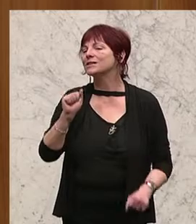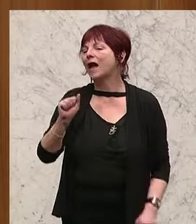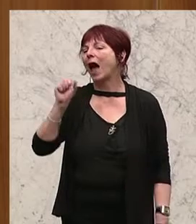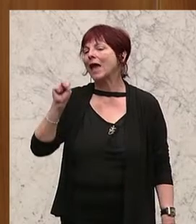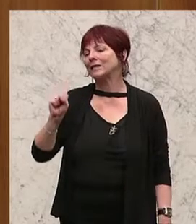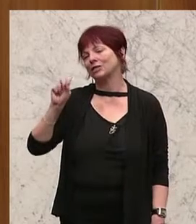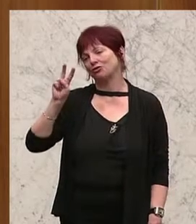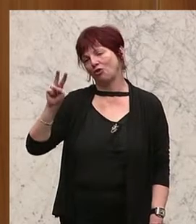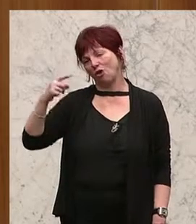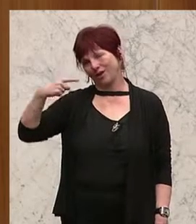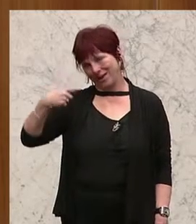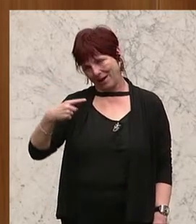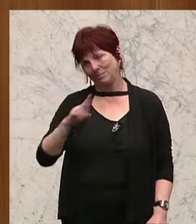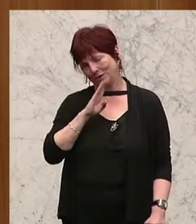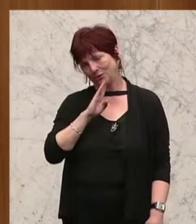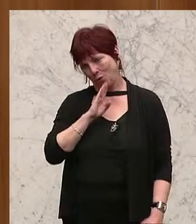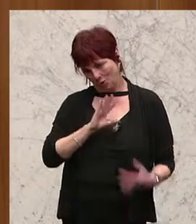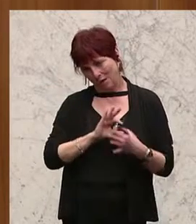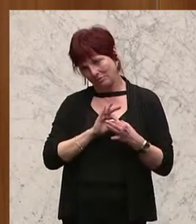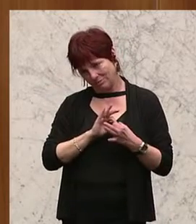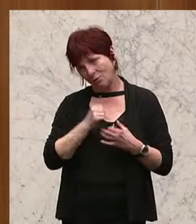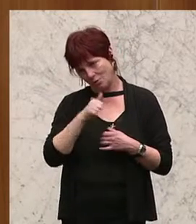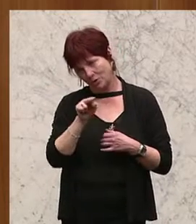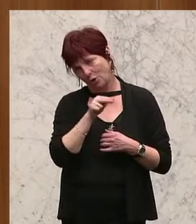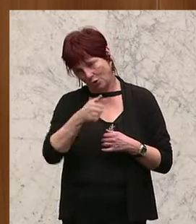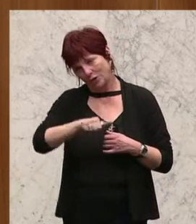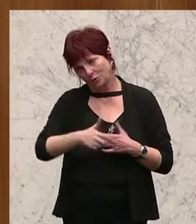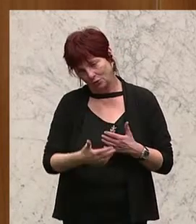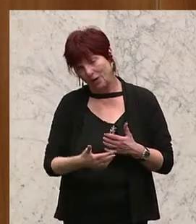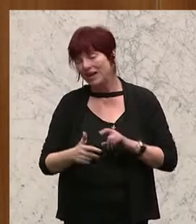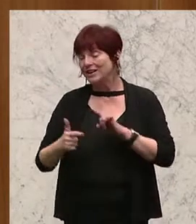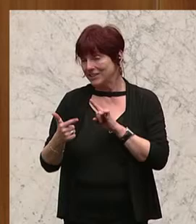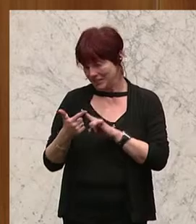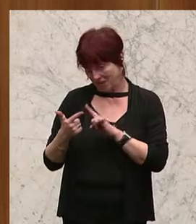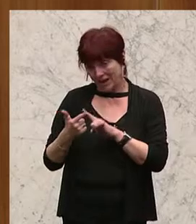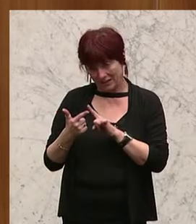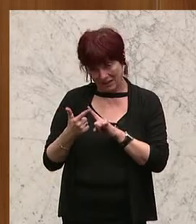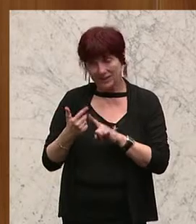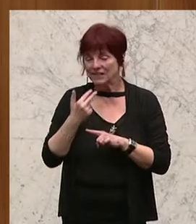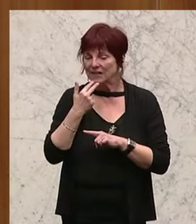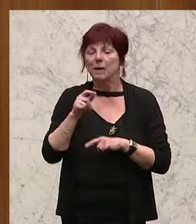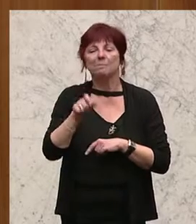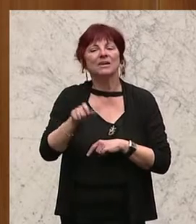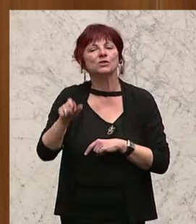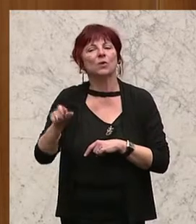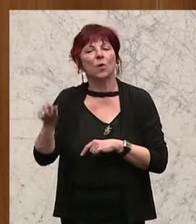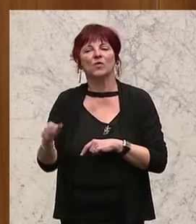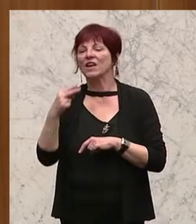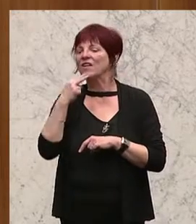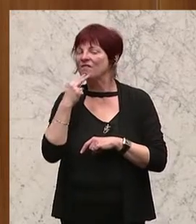-Pensionen 100 Euro zusätzlich. Zweitens, wir beschließen für jene Menschen, die für die Sicherheit